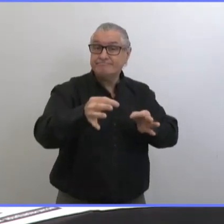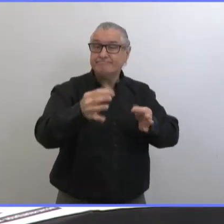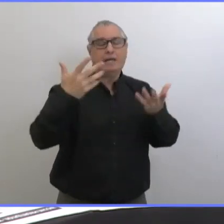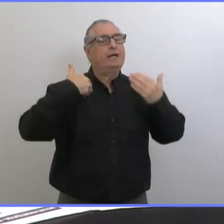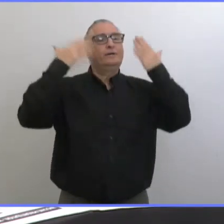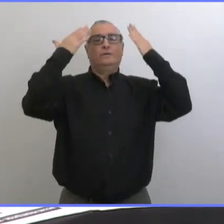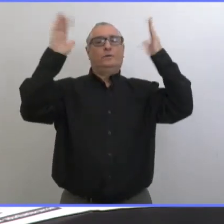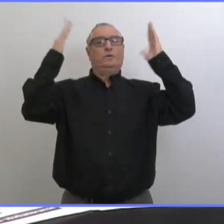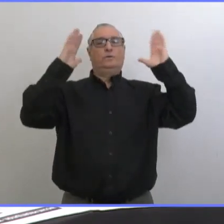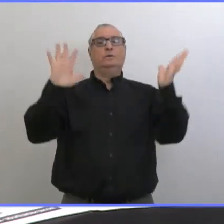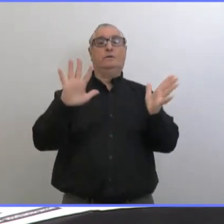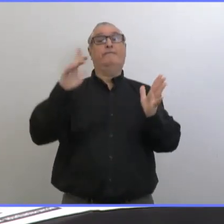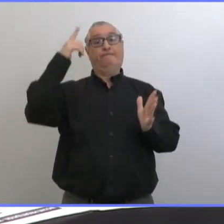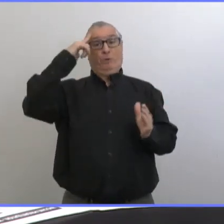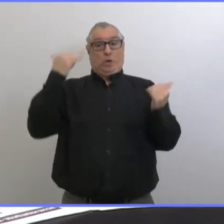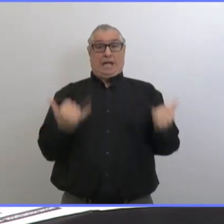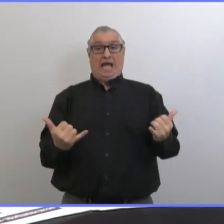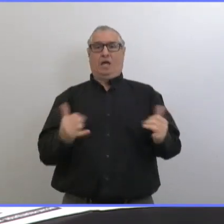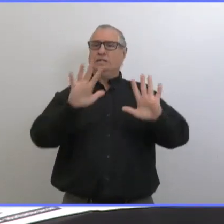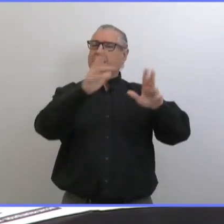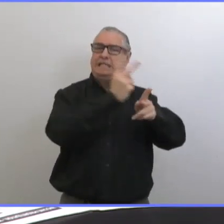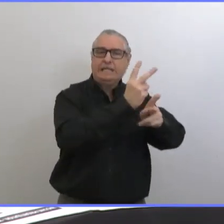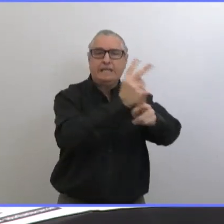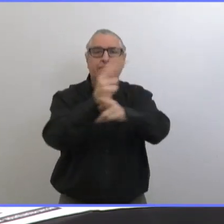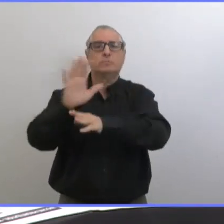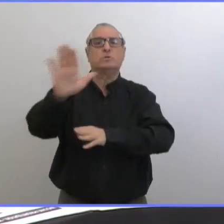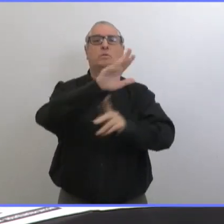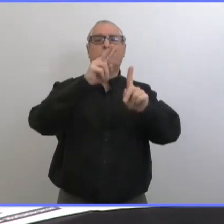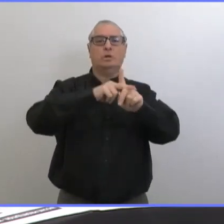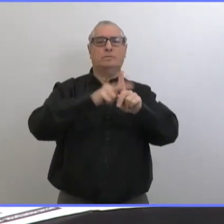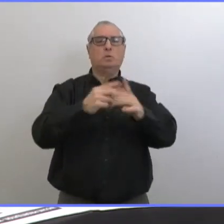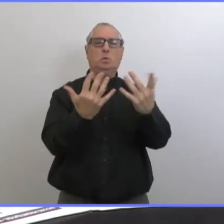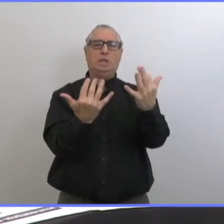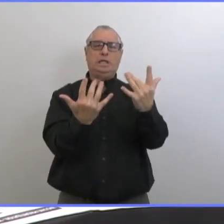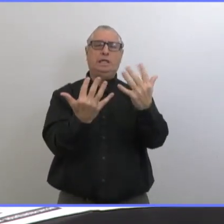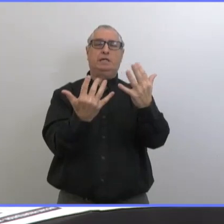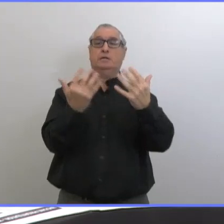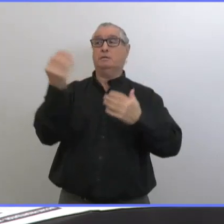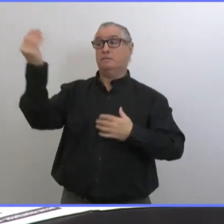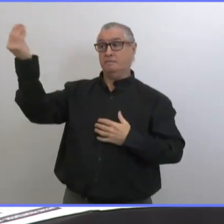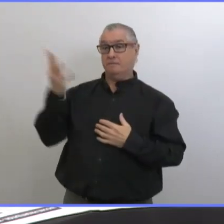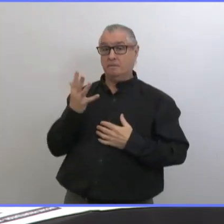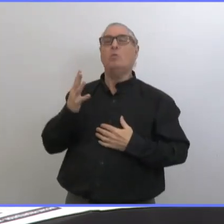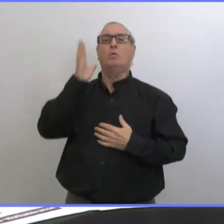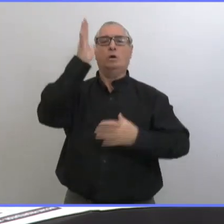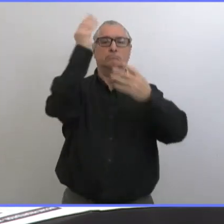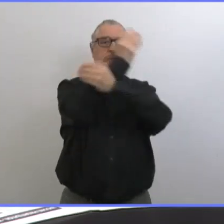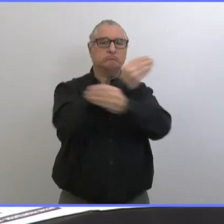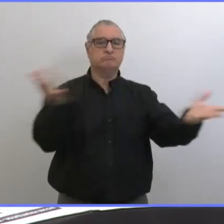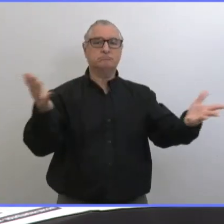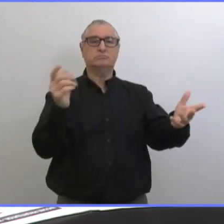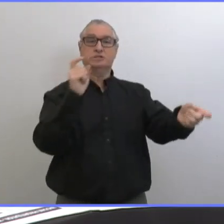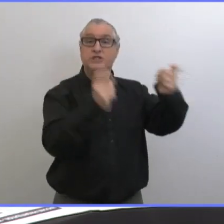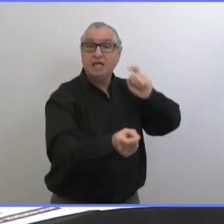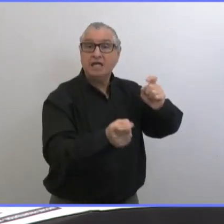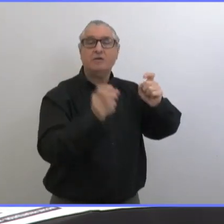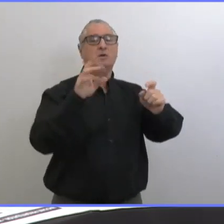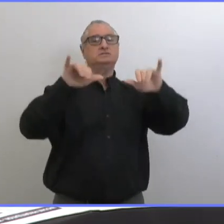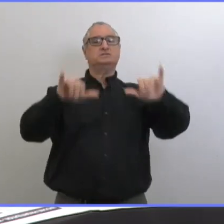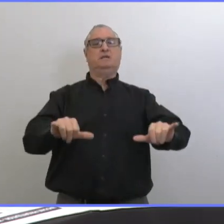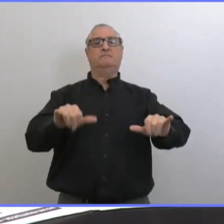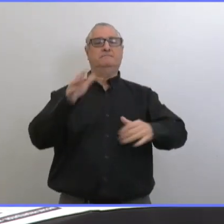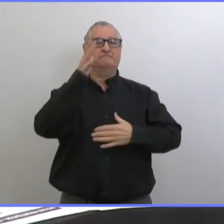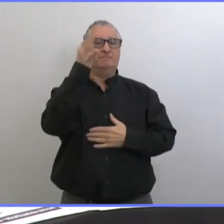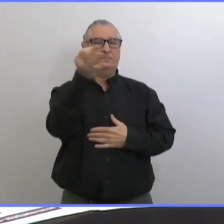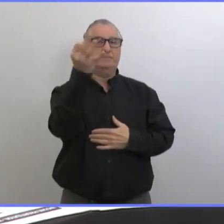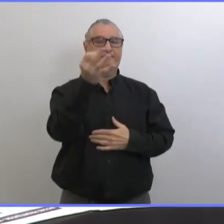rendez-vous à l'heure actuelle, gardez-le et continuez de regarder les bulletins sur le site web et sur Twitter. On vous laissera savoir si ça change.